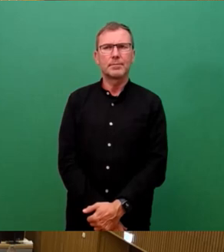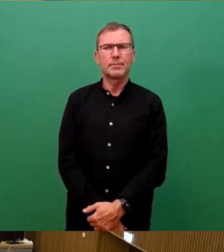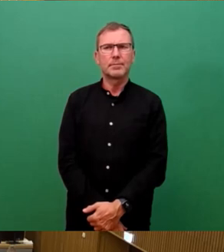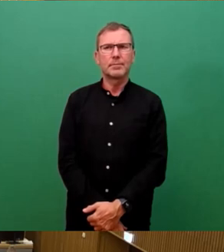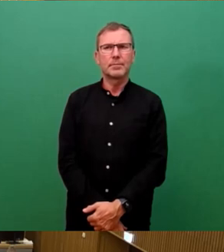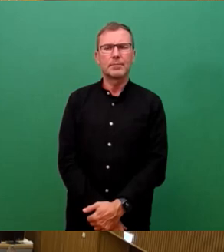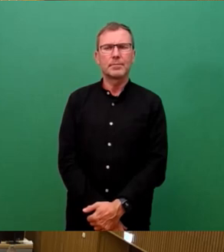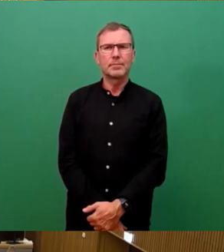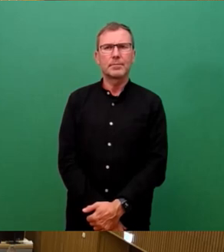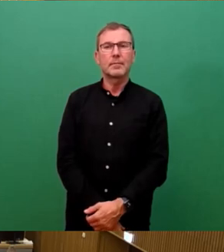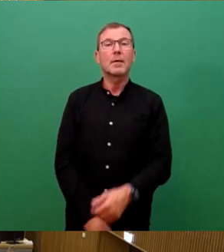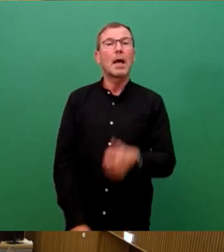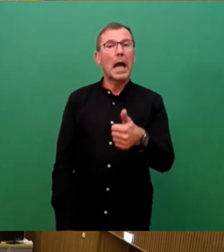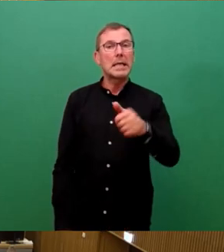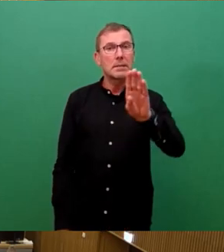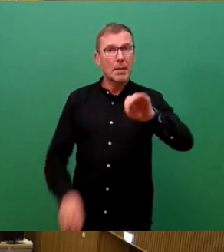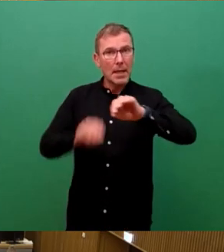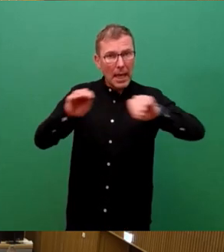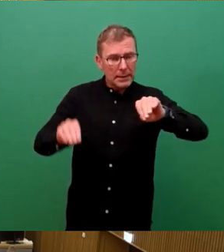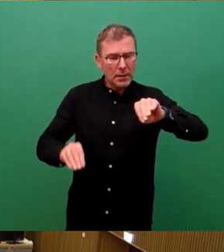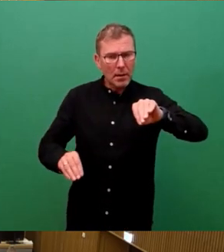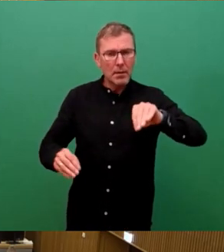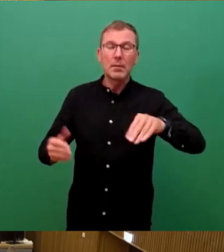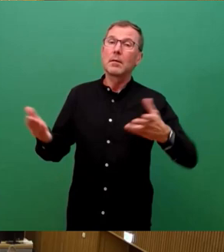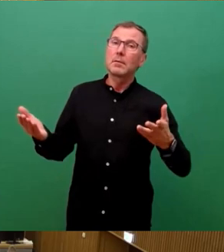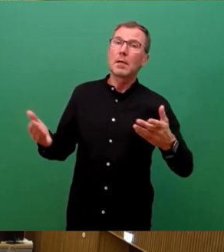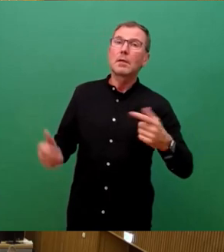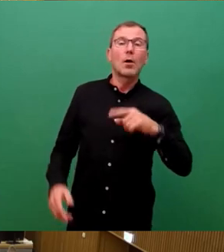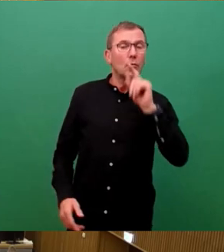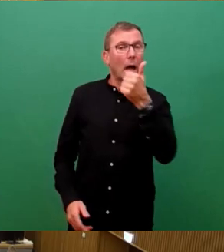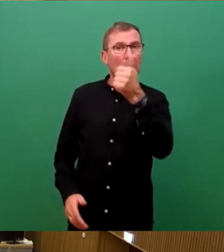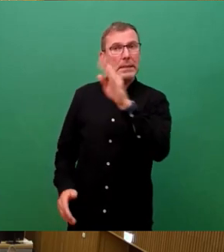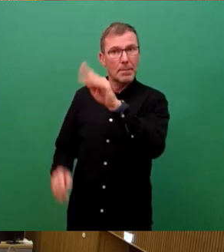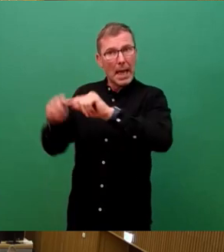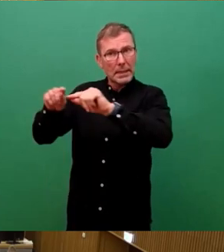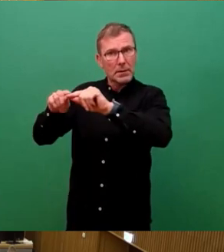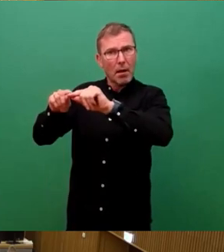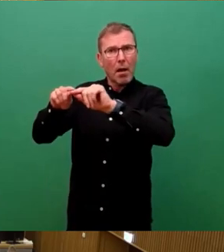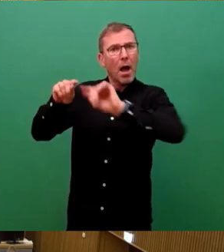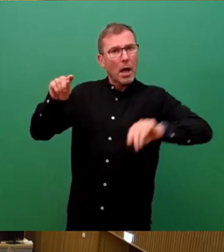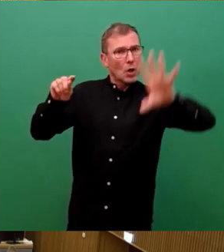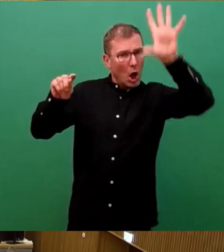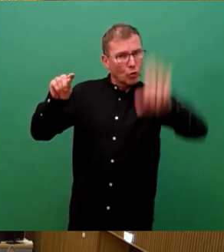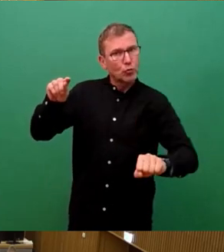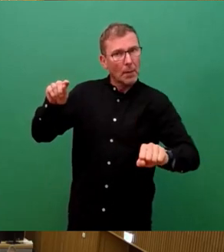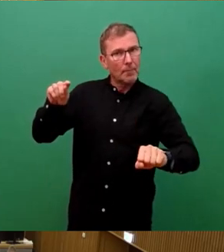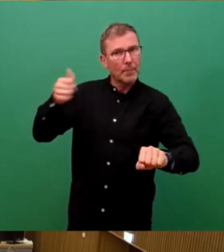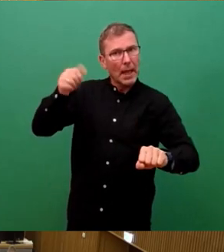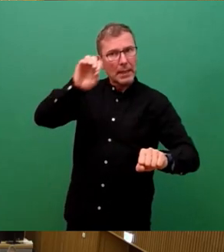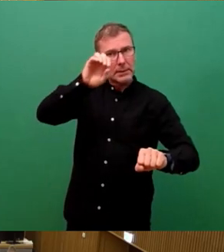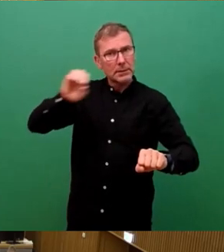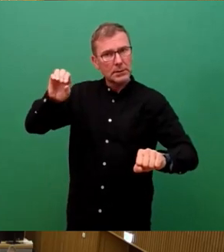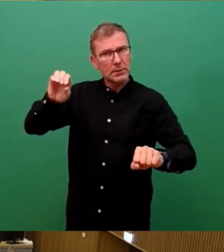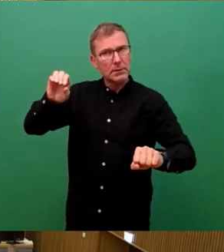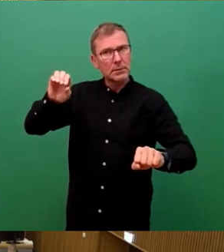1b extra, oder was? Also, dann brauche ich nur 1b extra und alles andere kann ich zusammen machen. Herr Latzinski.